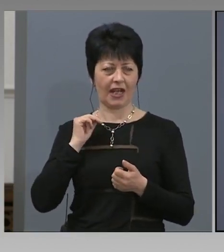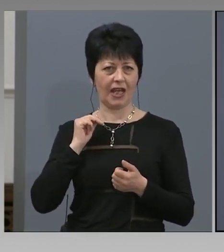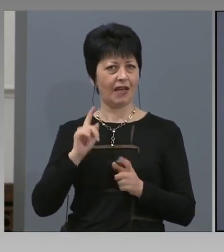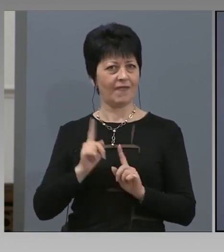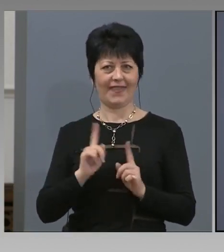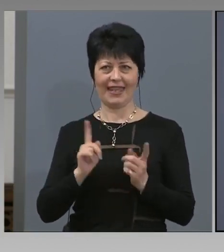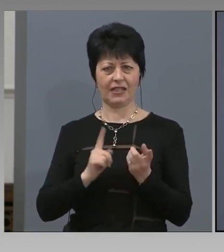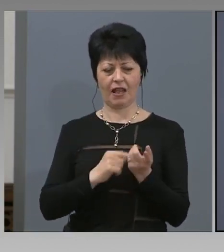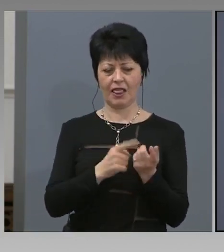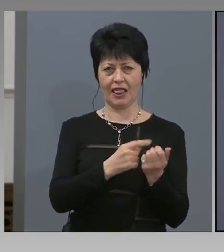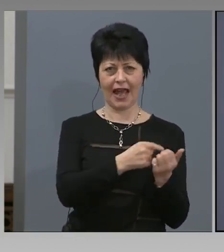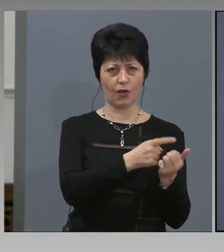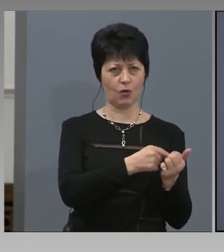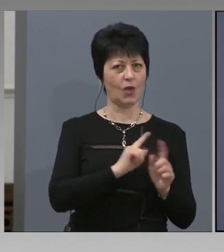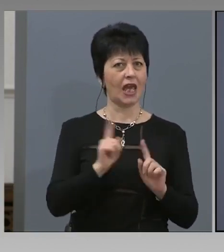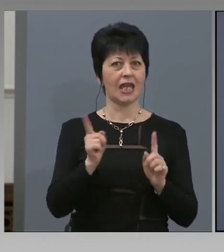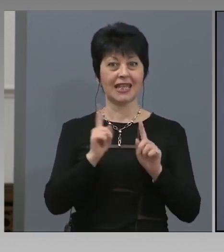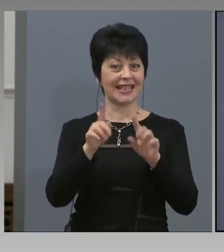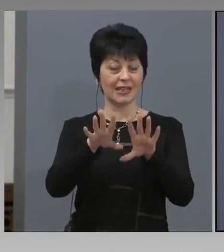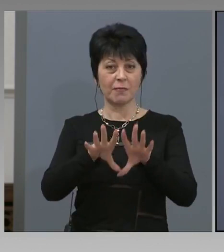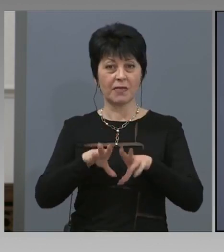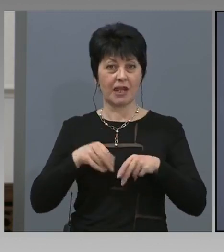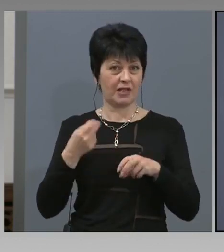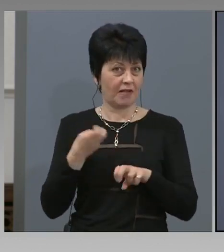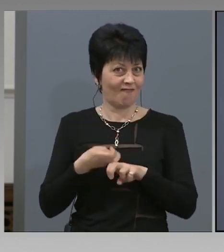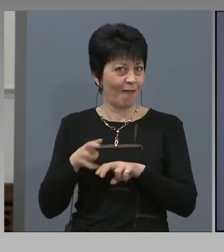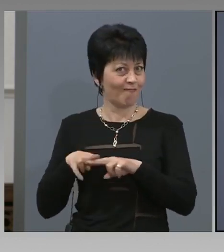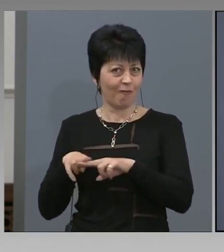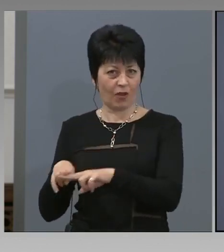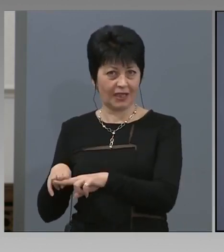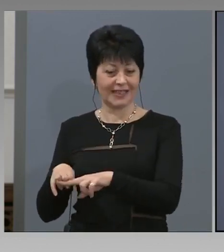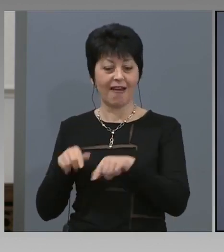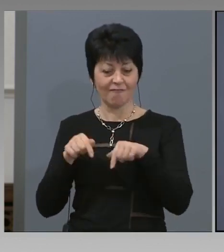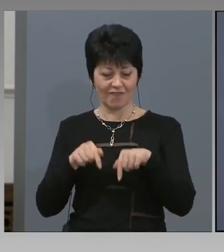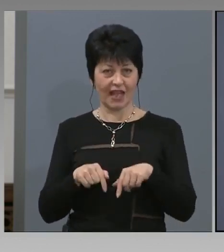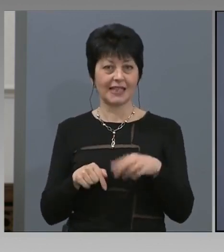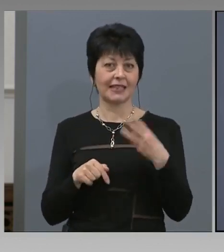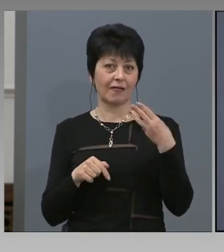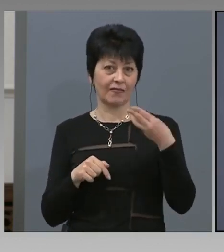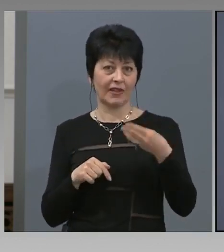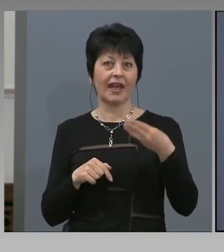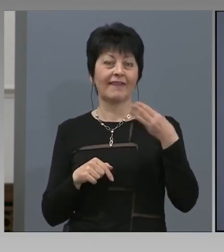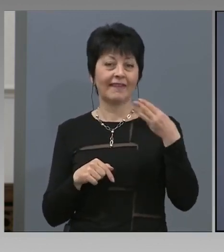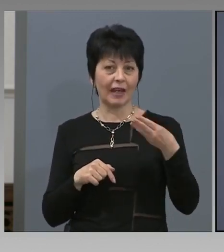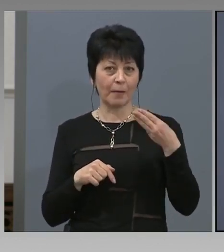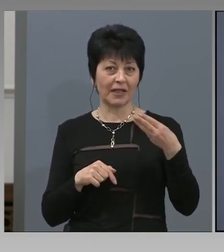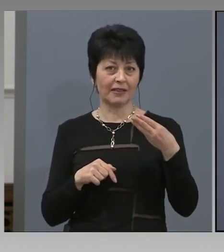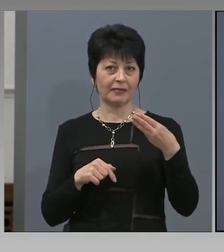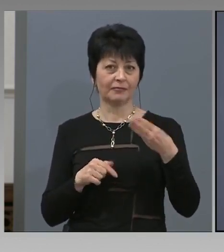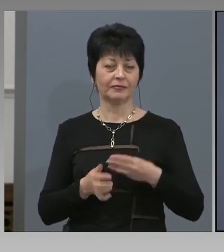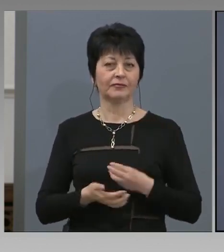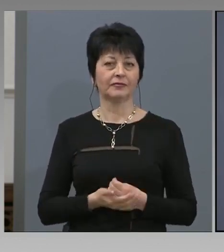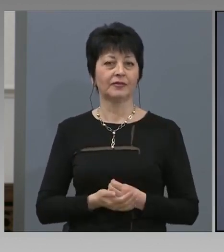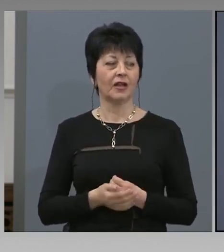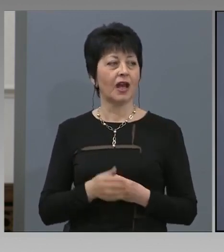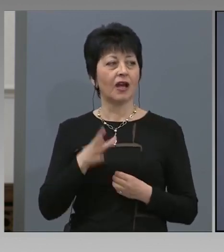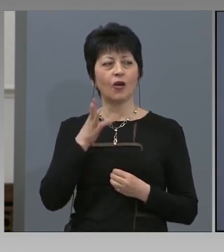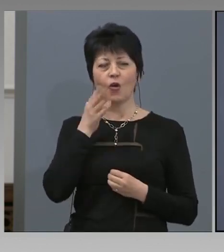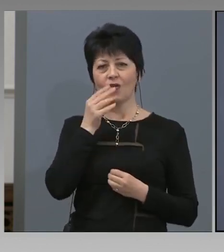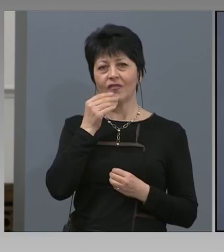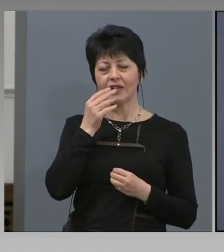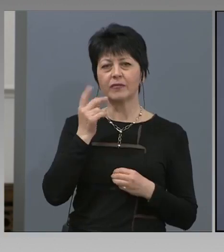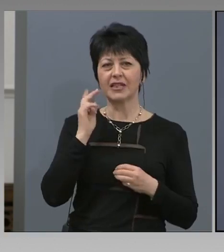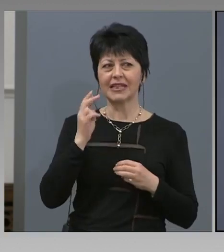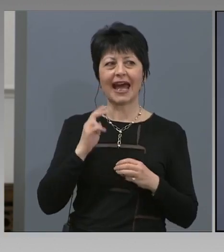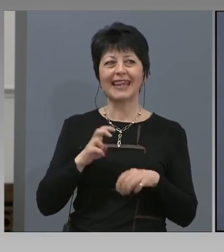И не са приемани в болница, между другото и тези тримата. Говорим за диагностицирани, не за хоспитализирани. Говорим за